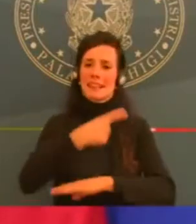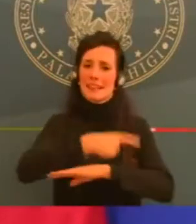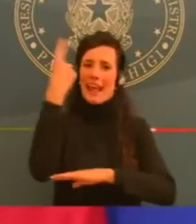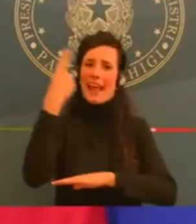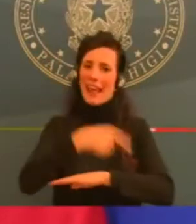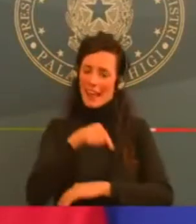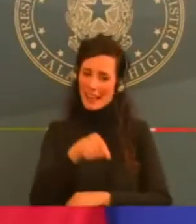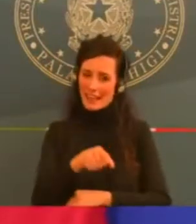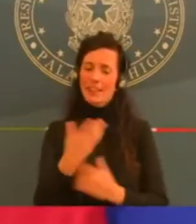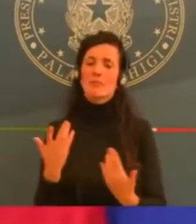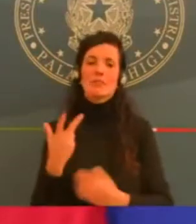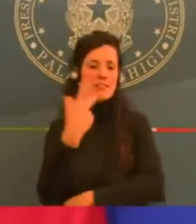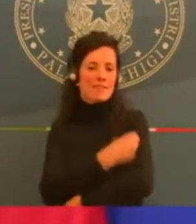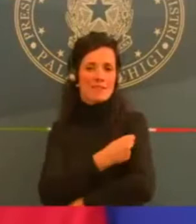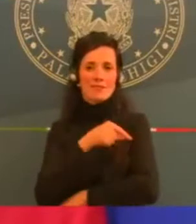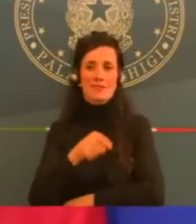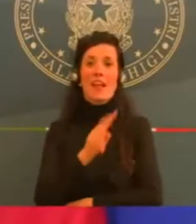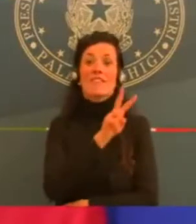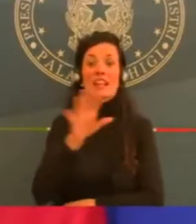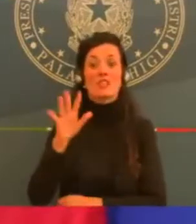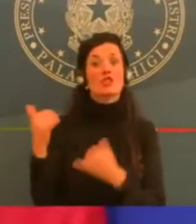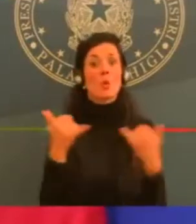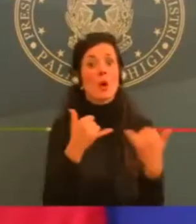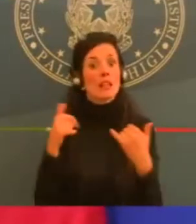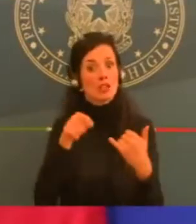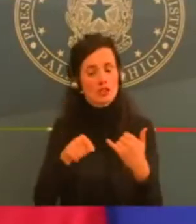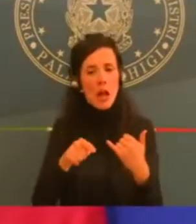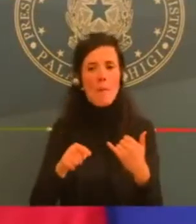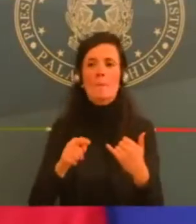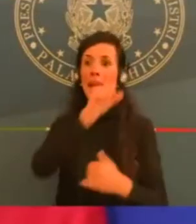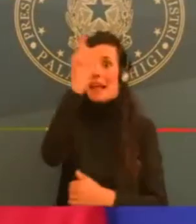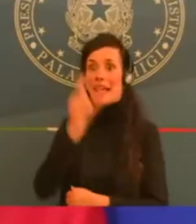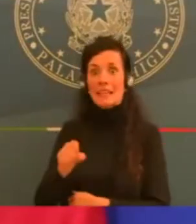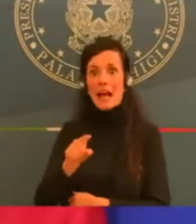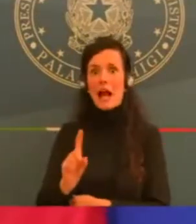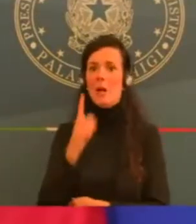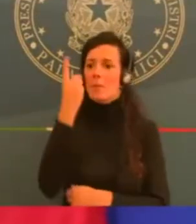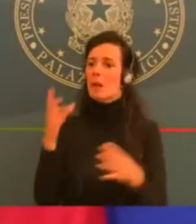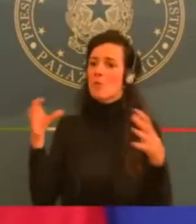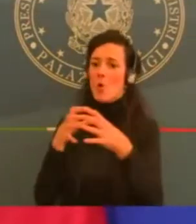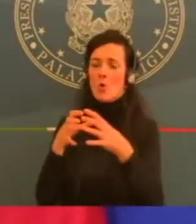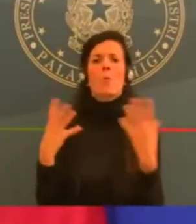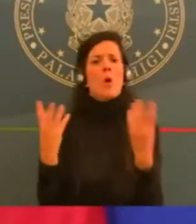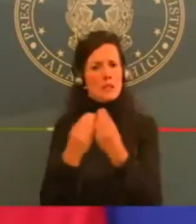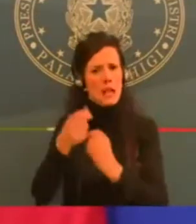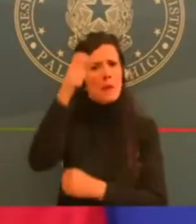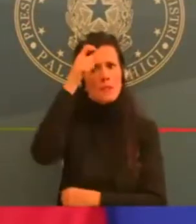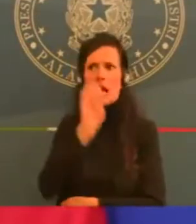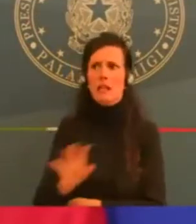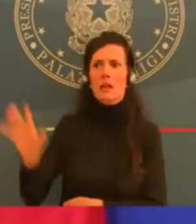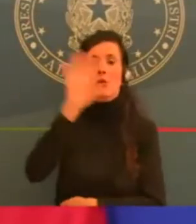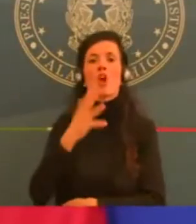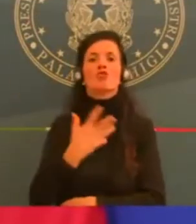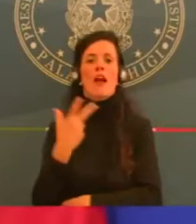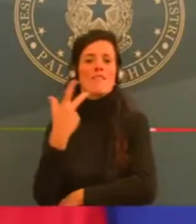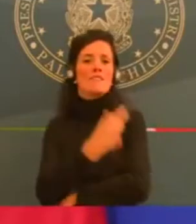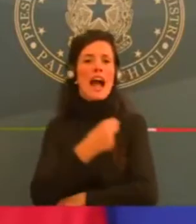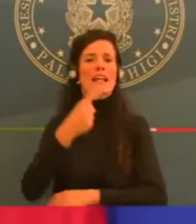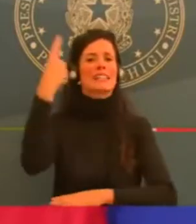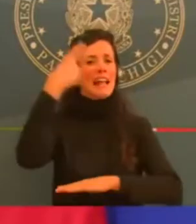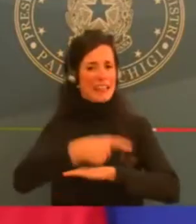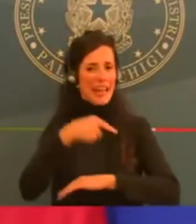day. Questo è molto importante. Ovviamente non risolveremo il problema il 27 dicembre,